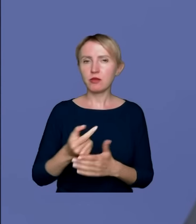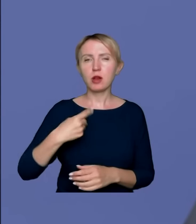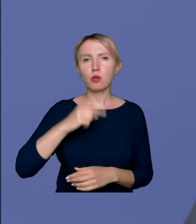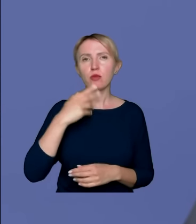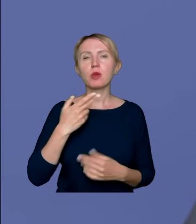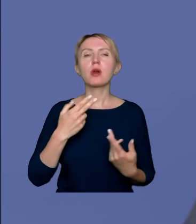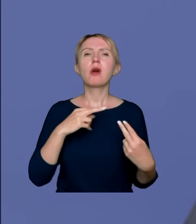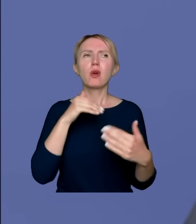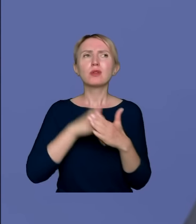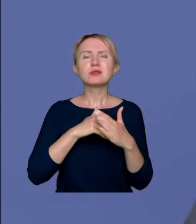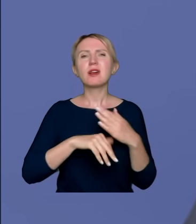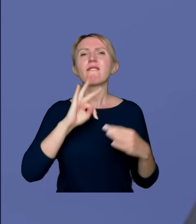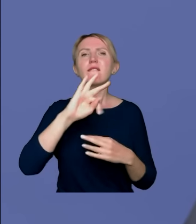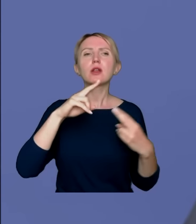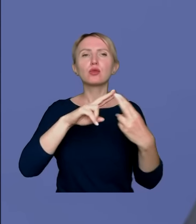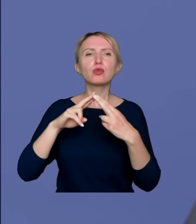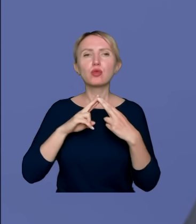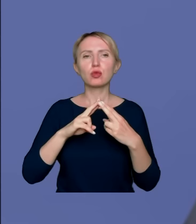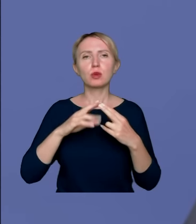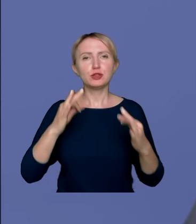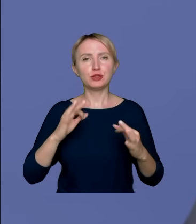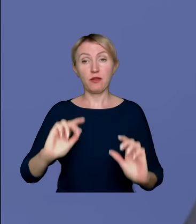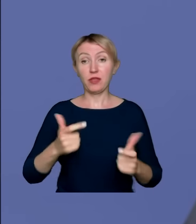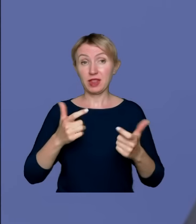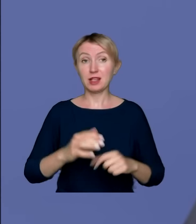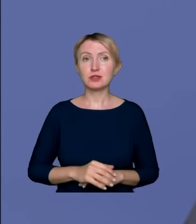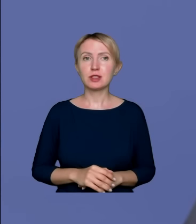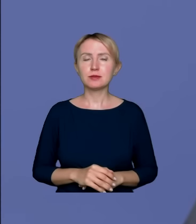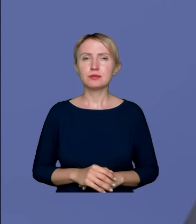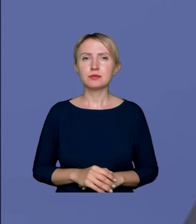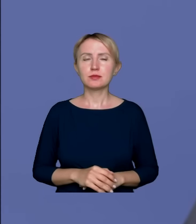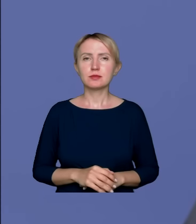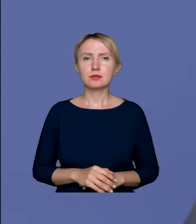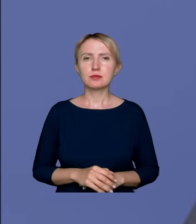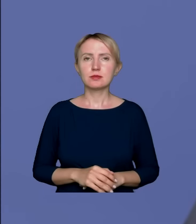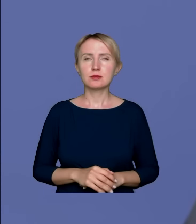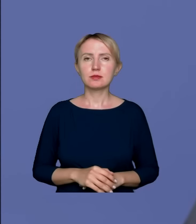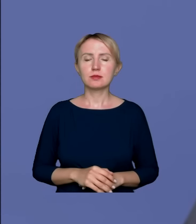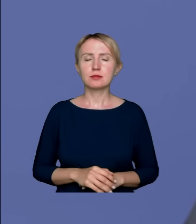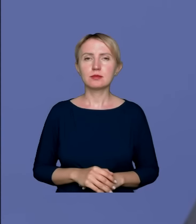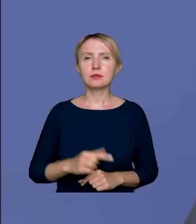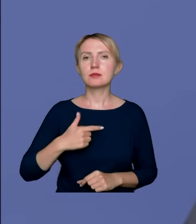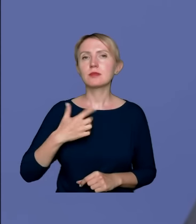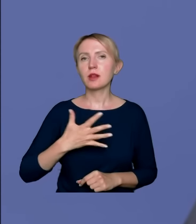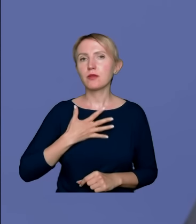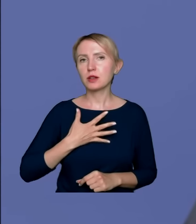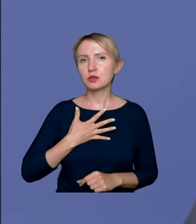parlamentarnych i o wydarzeniach dzisiejszego dnia, no to mam wrażenie, że